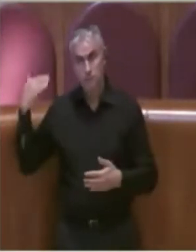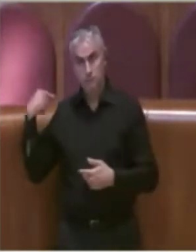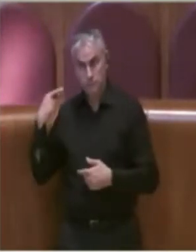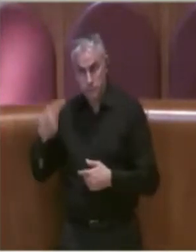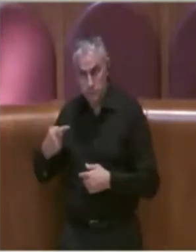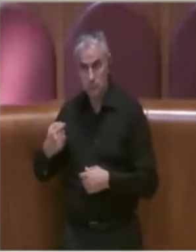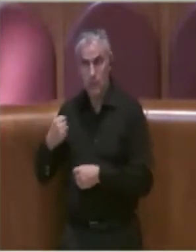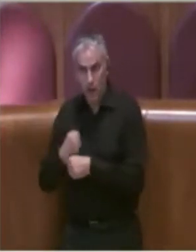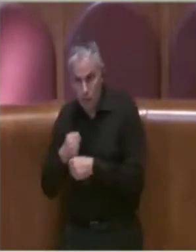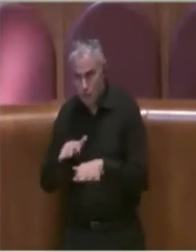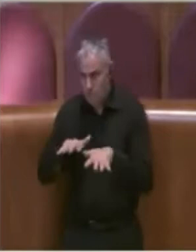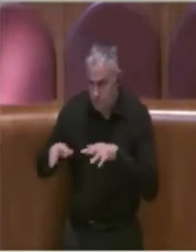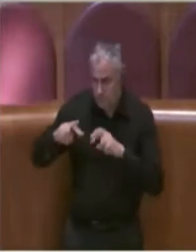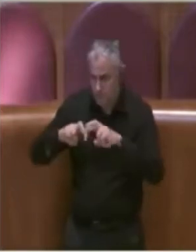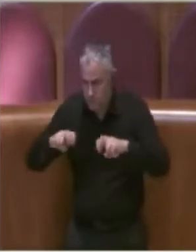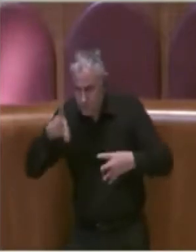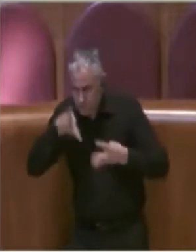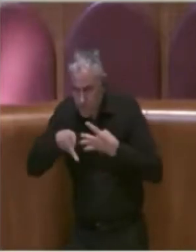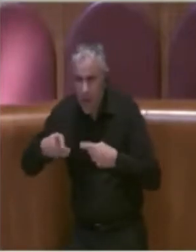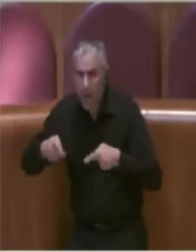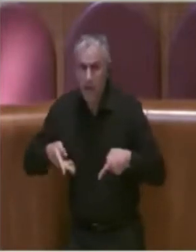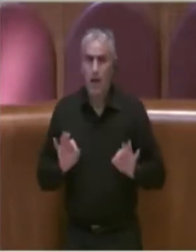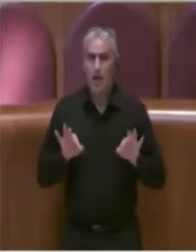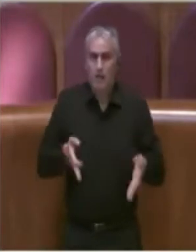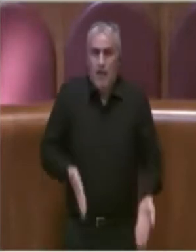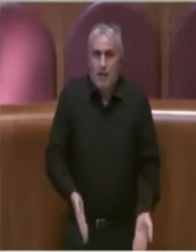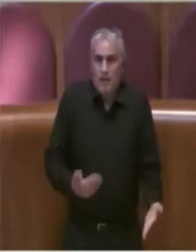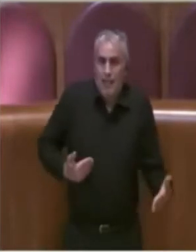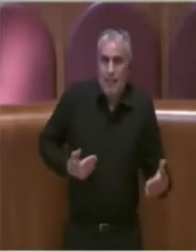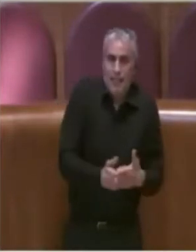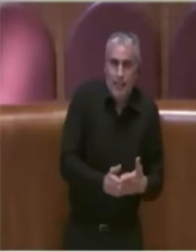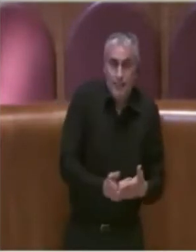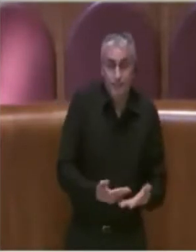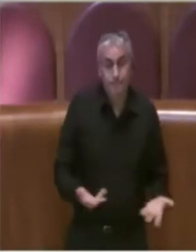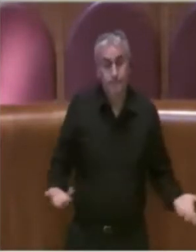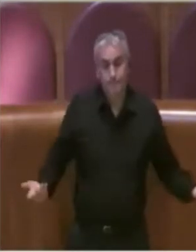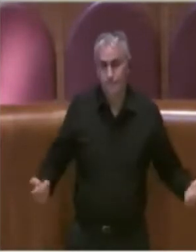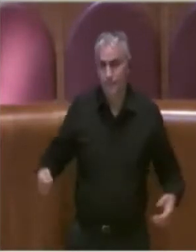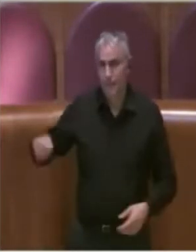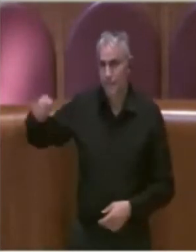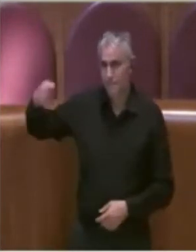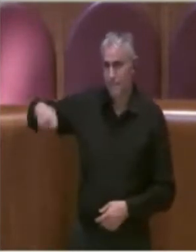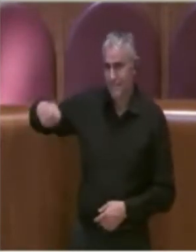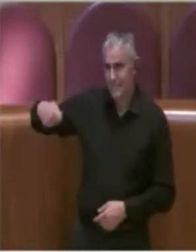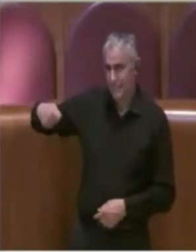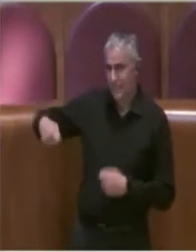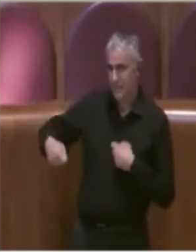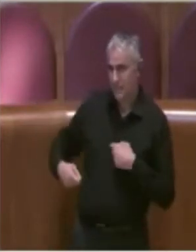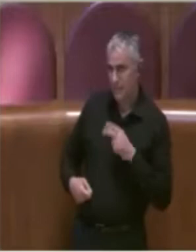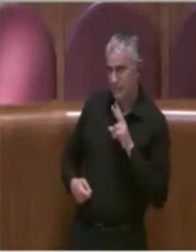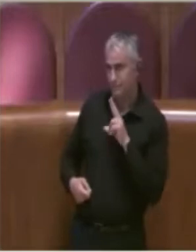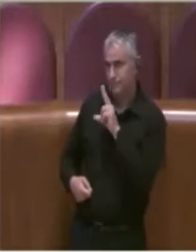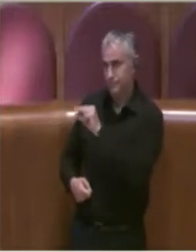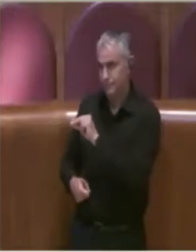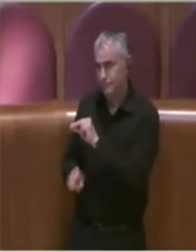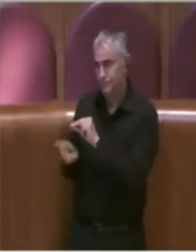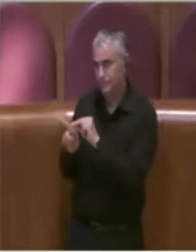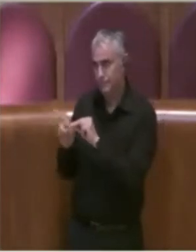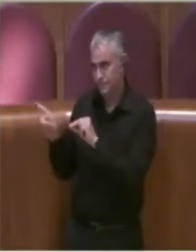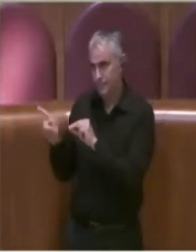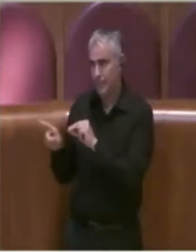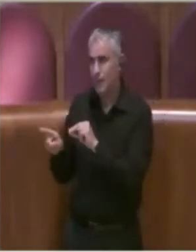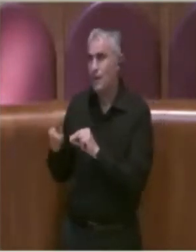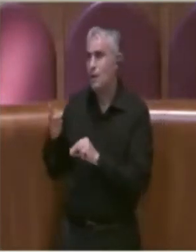quindi Presidente, mi rivolgo a lei perché chiaramente non mi posso